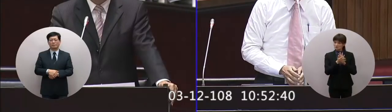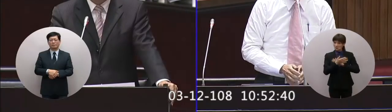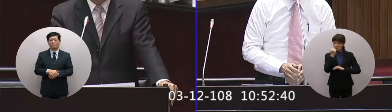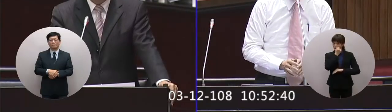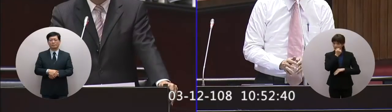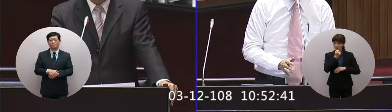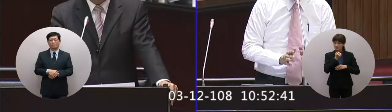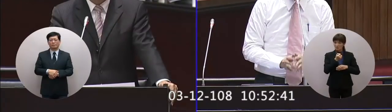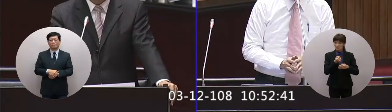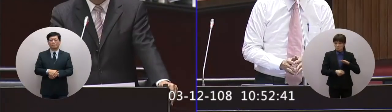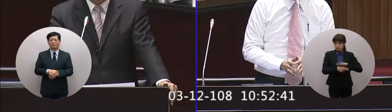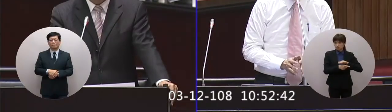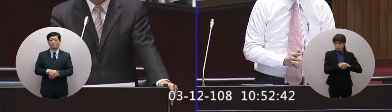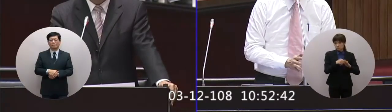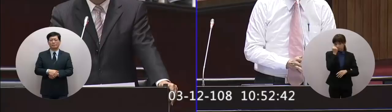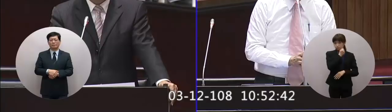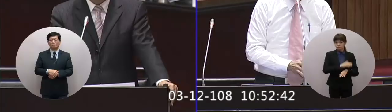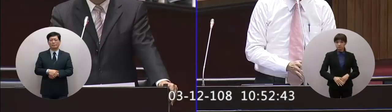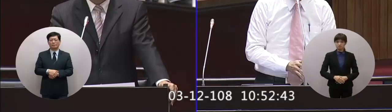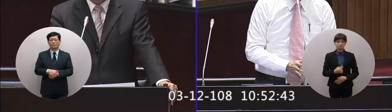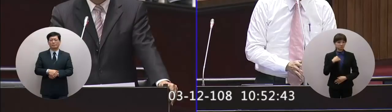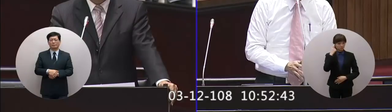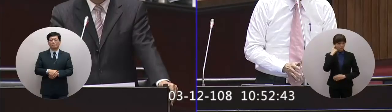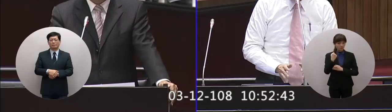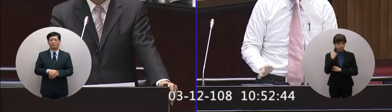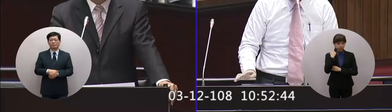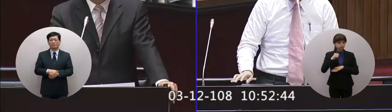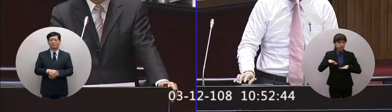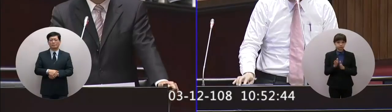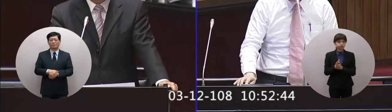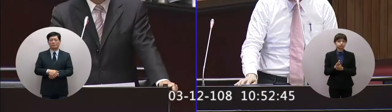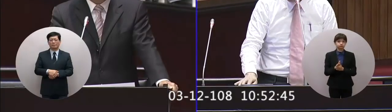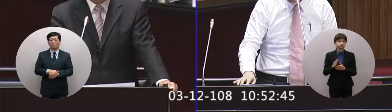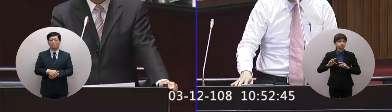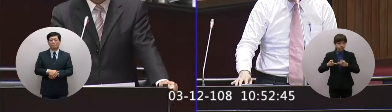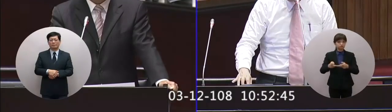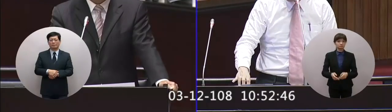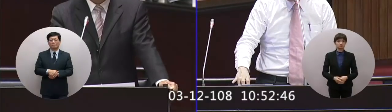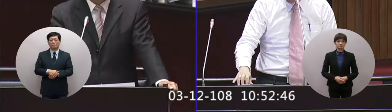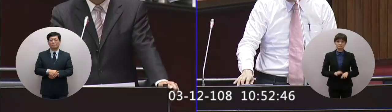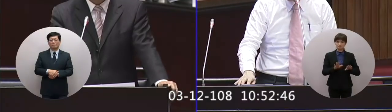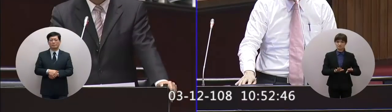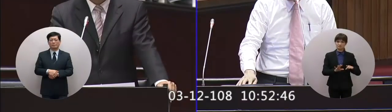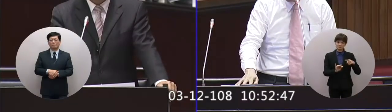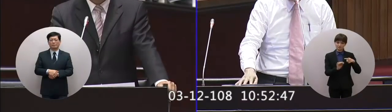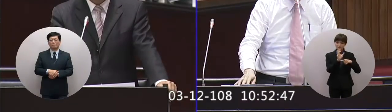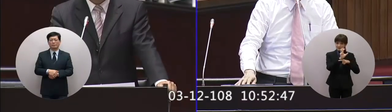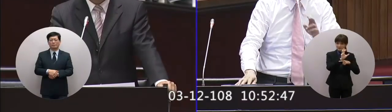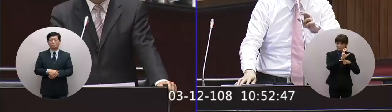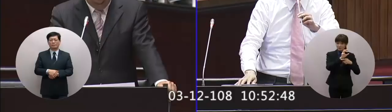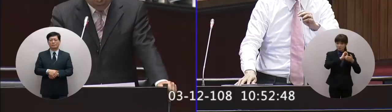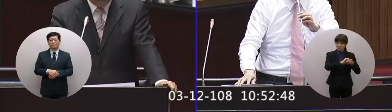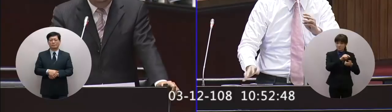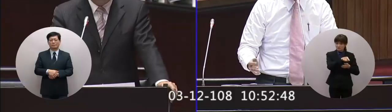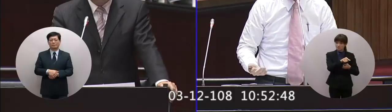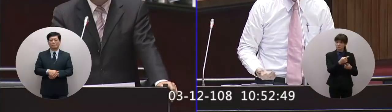罪的所以我覺得這個我們應該要去努力那你們定一個百分之八十我真的